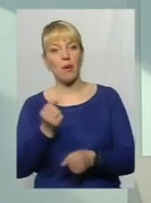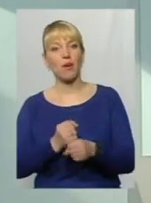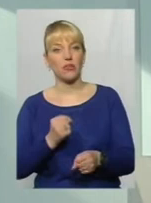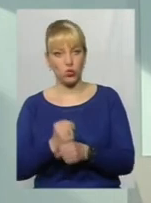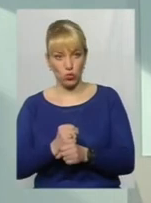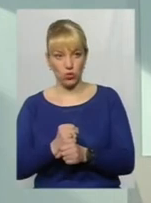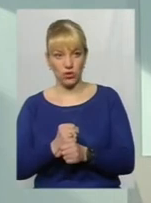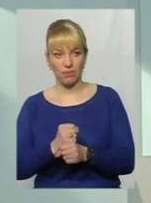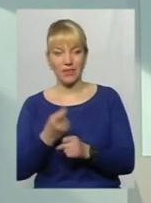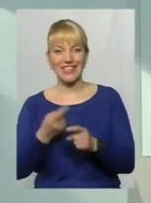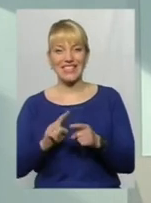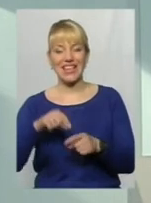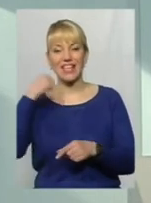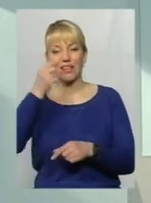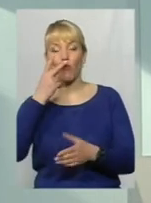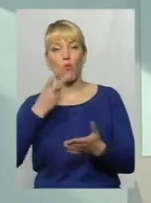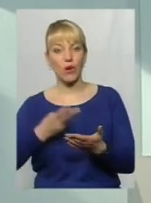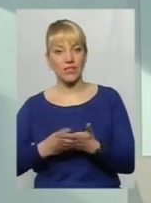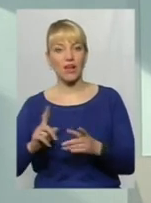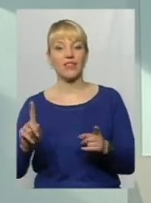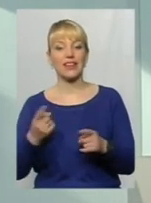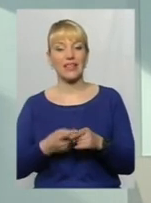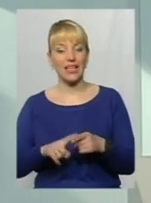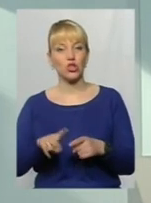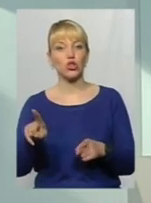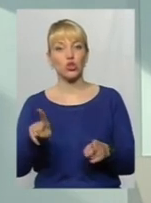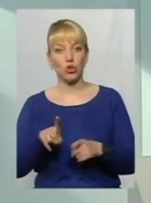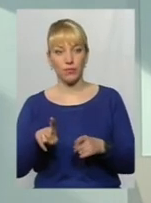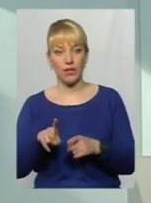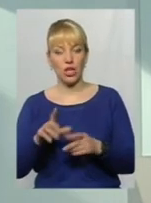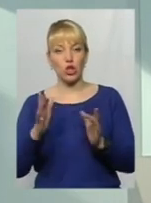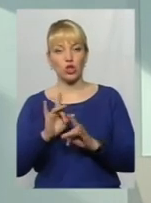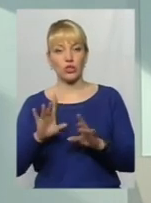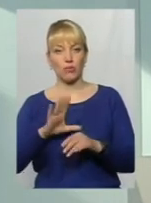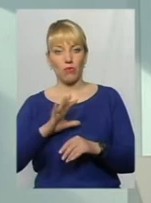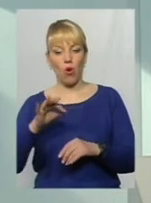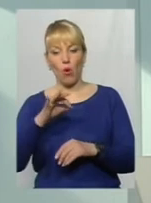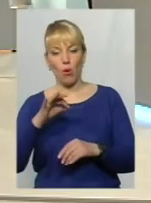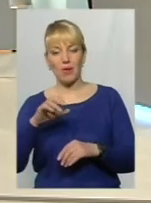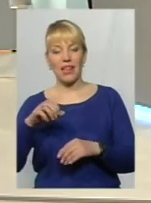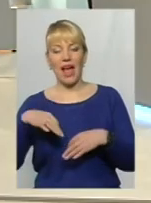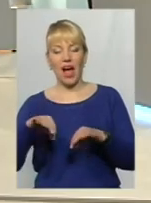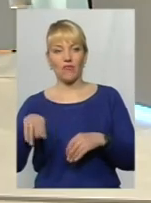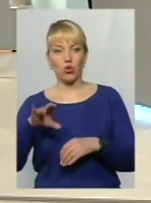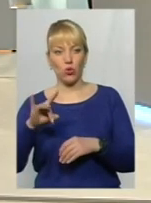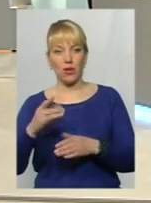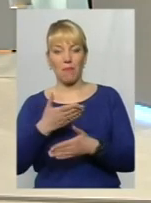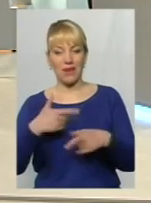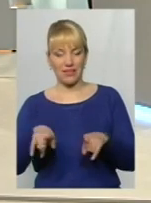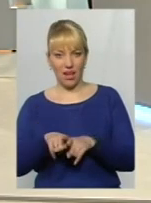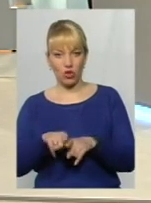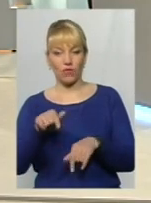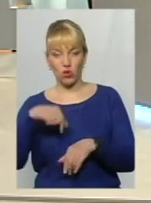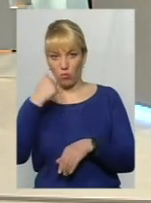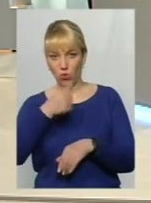І цей рік показав те, що сюжет був облафтодора. Ми також в цьому році